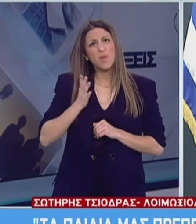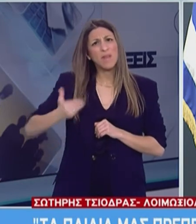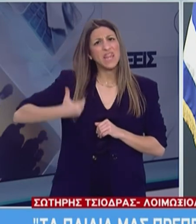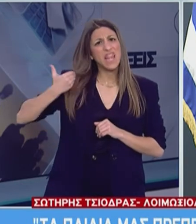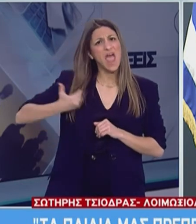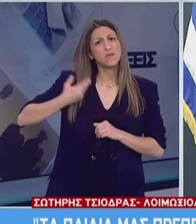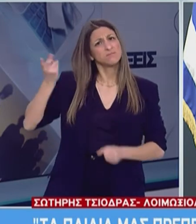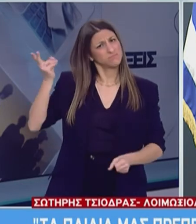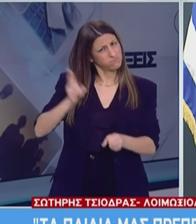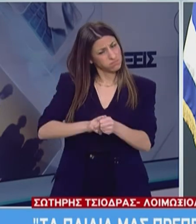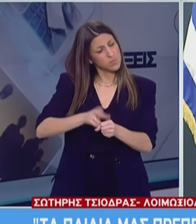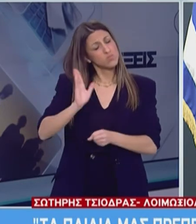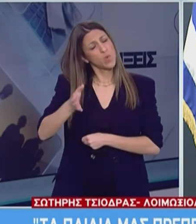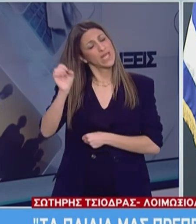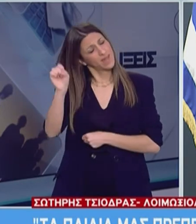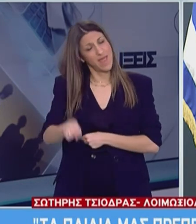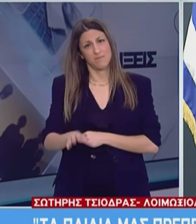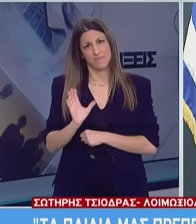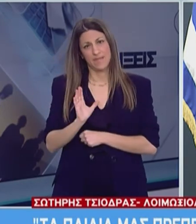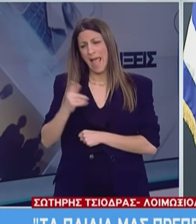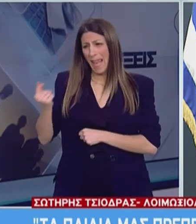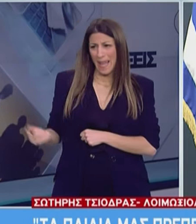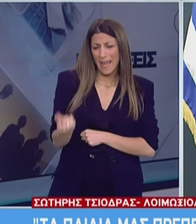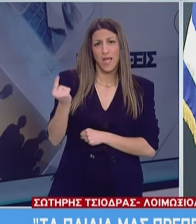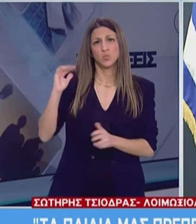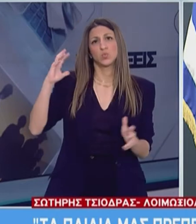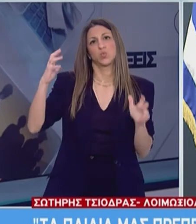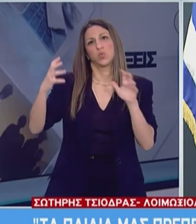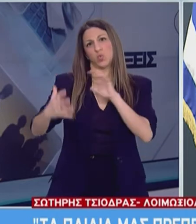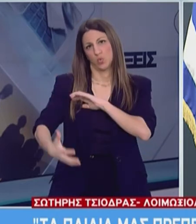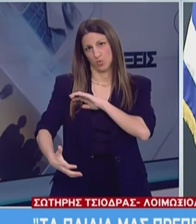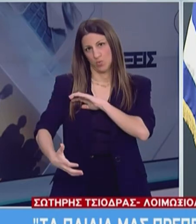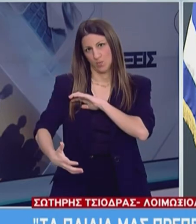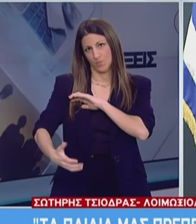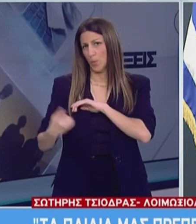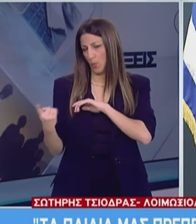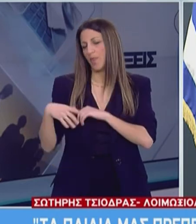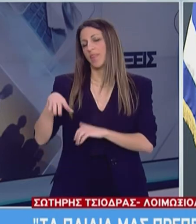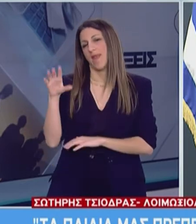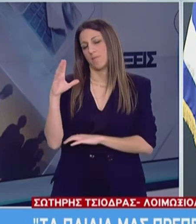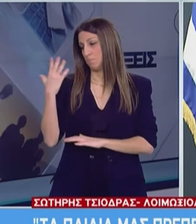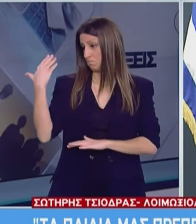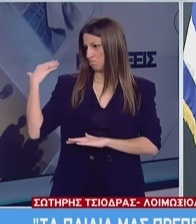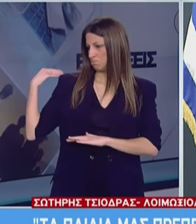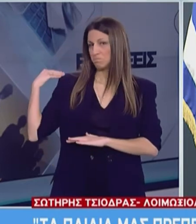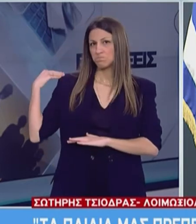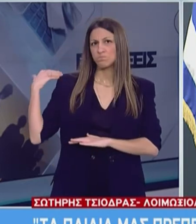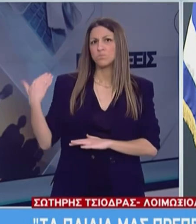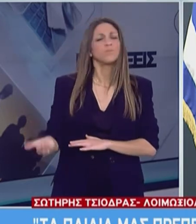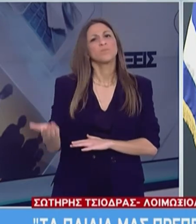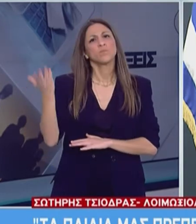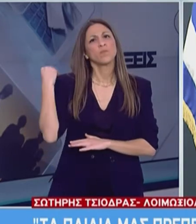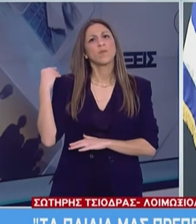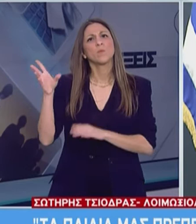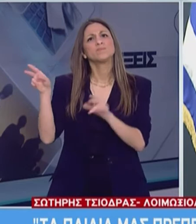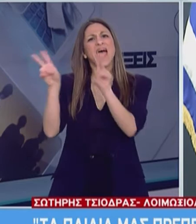και τα πολύ νεαρά θύματα είναι εξαιρετικά λίγα παγκοσμίως. Ανακοινώθηκε πολύ πρόσφατα σειρά από μεγάλη